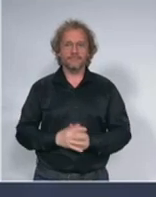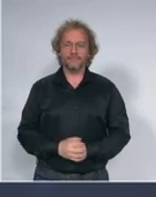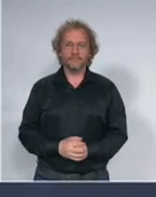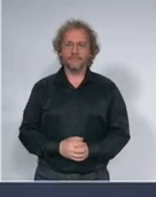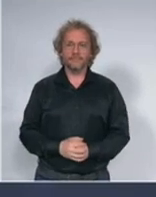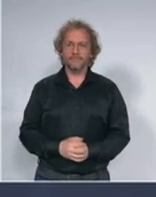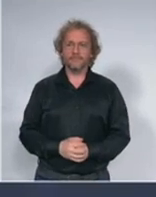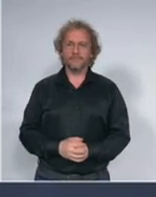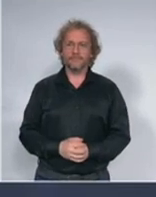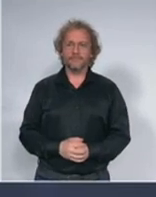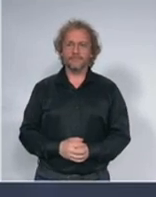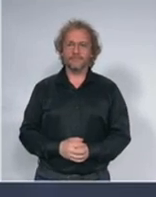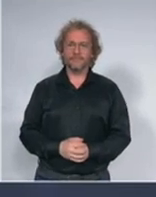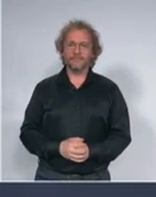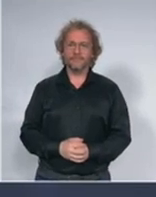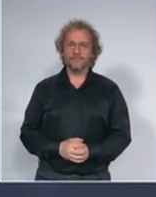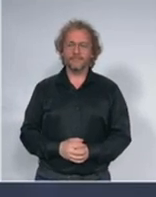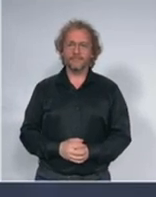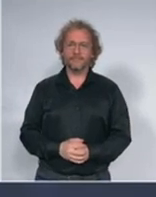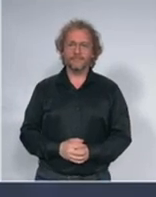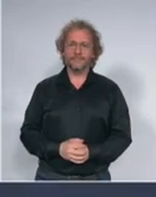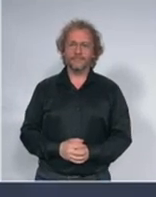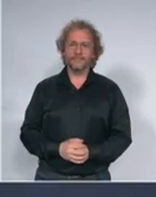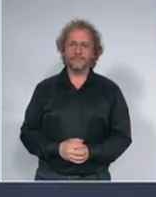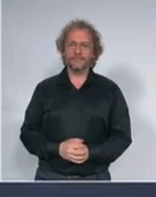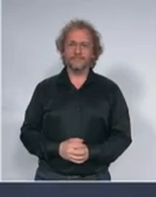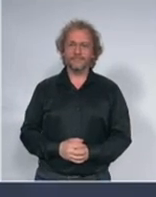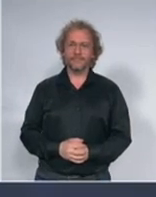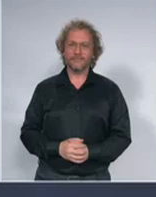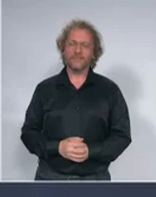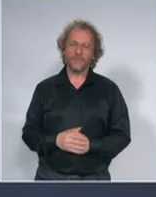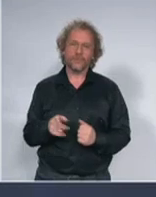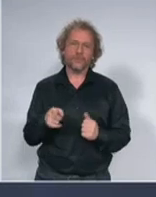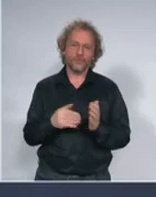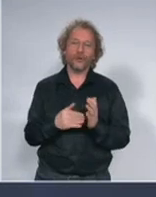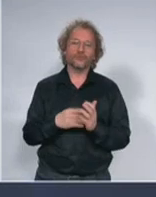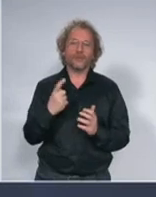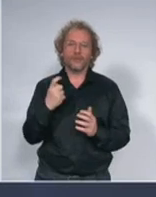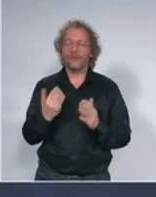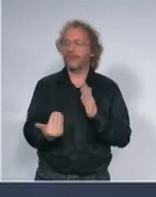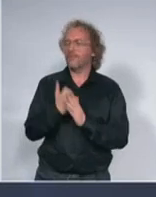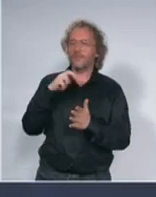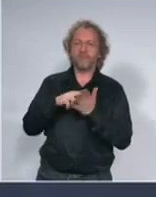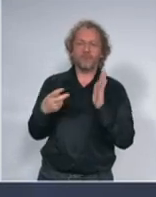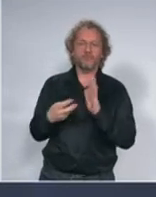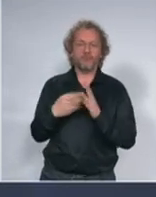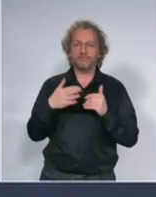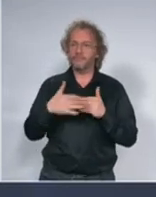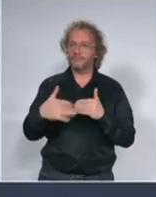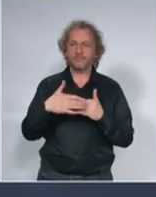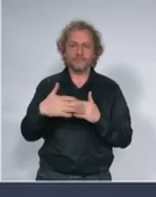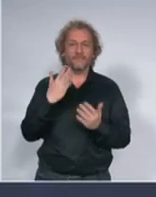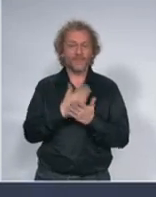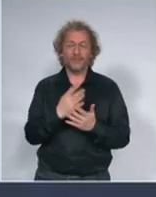To je još jedan novi izazov sa kojima se usrećemo u poslednjih 48